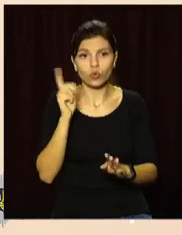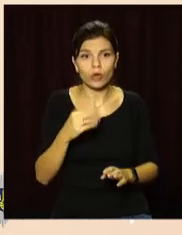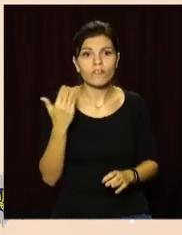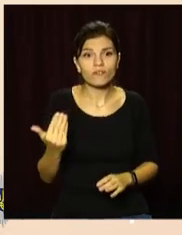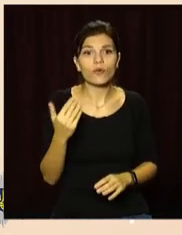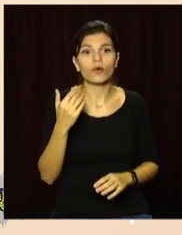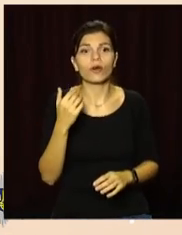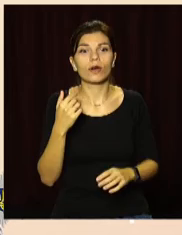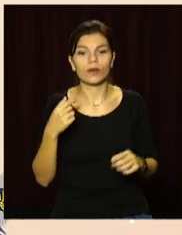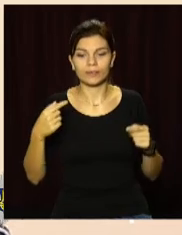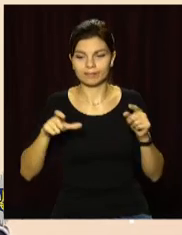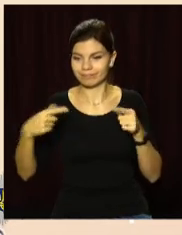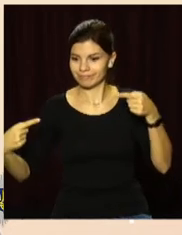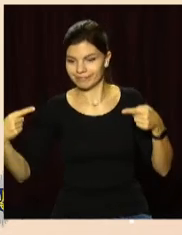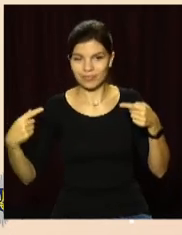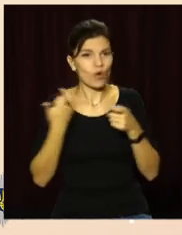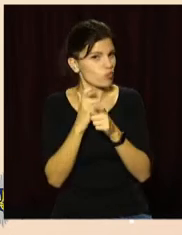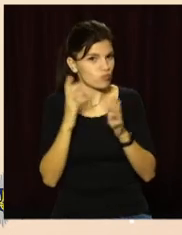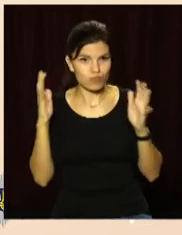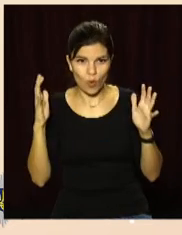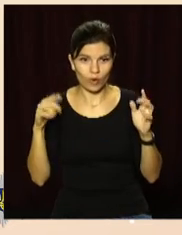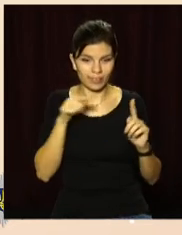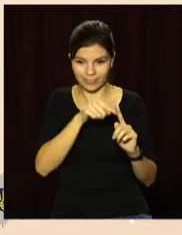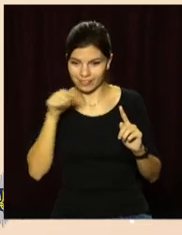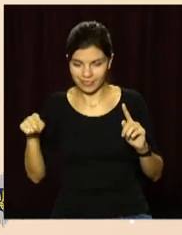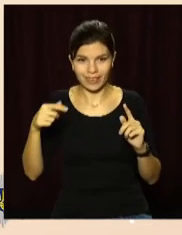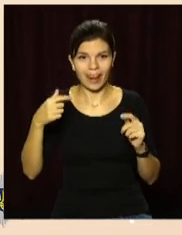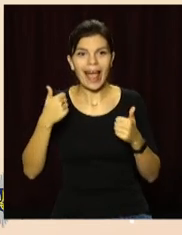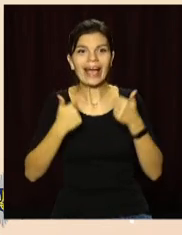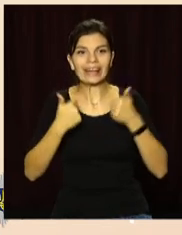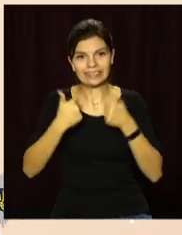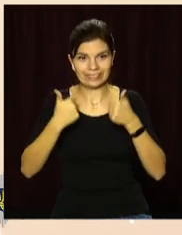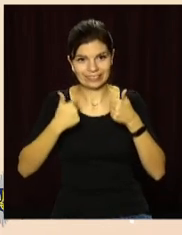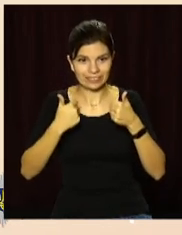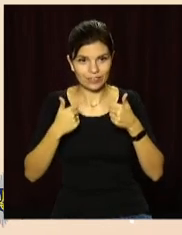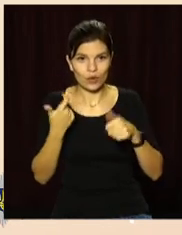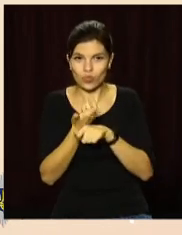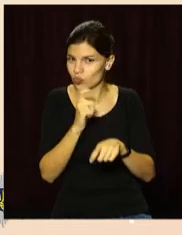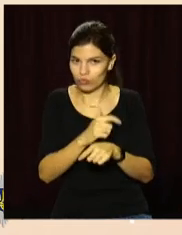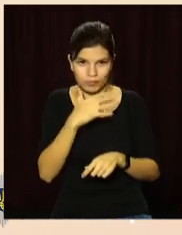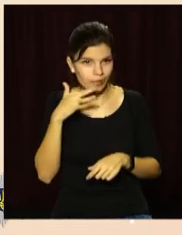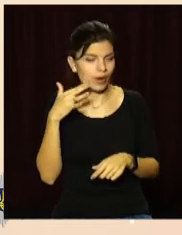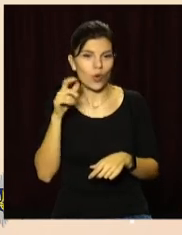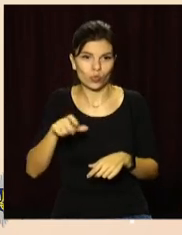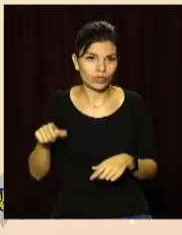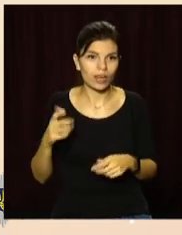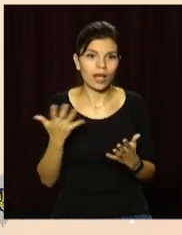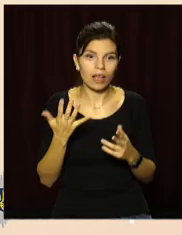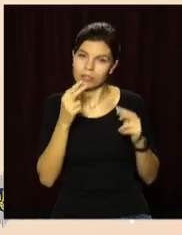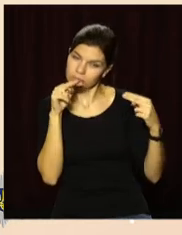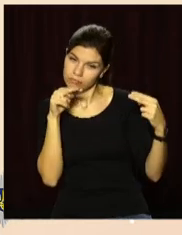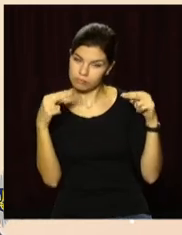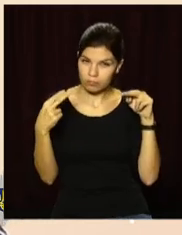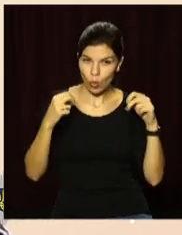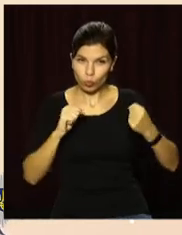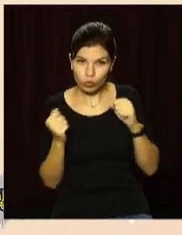опонентів. Тому величезна кількість опонентів, величезна кількість кандидатів, дуже багато людей, які слідкують один